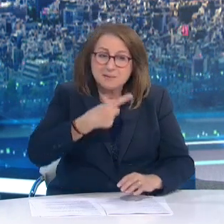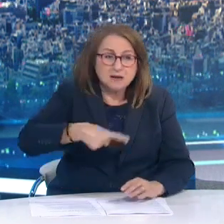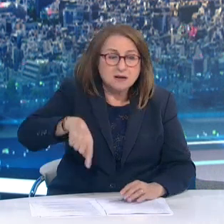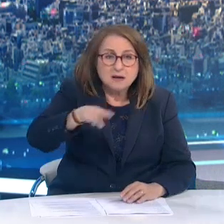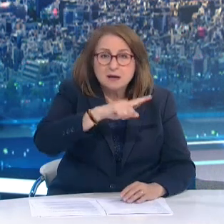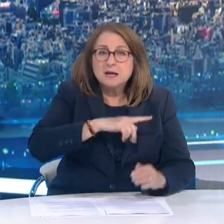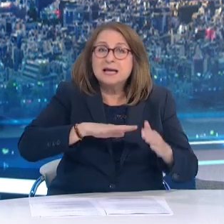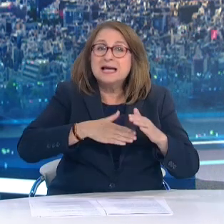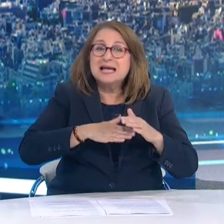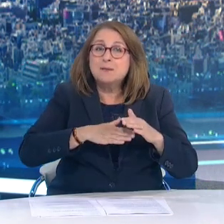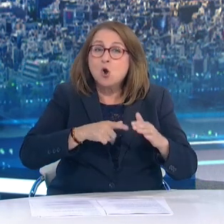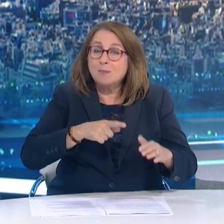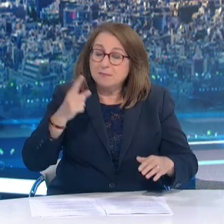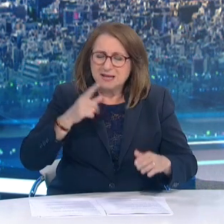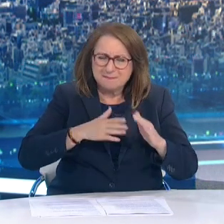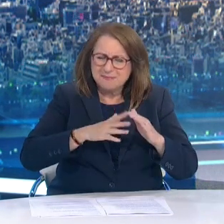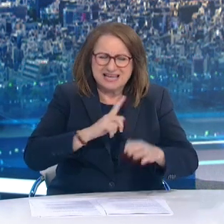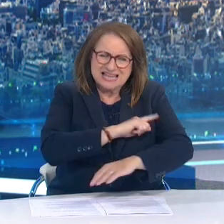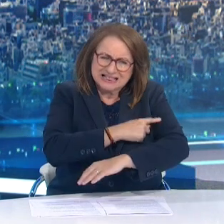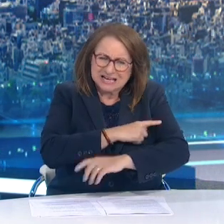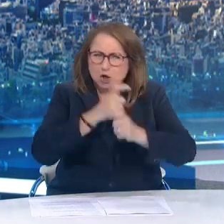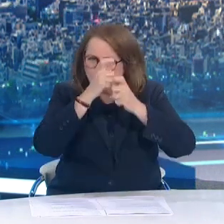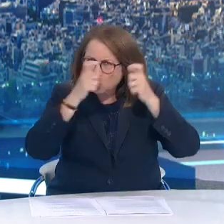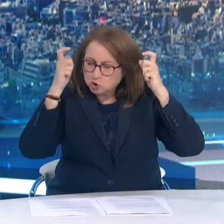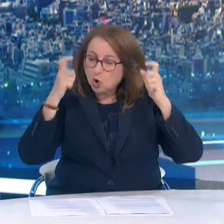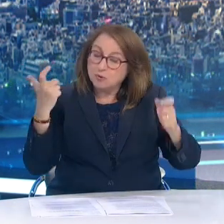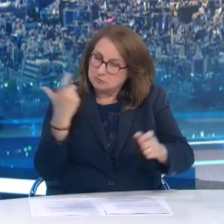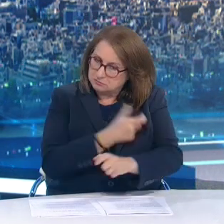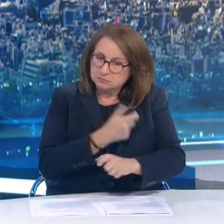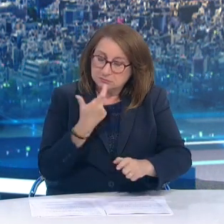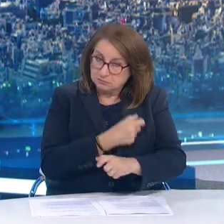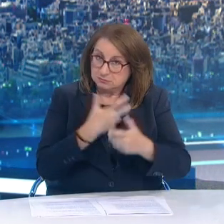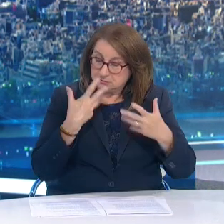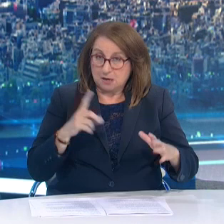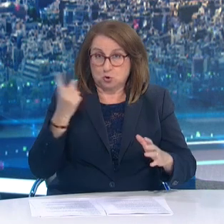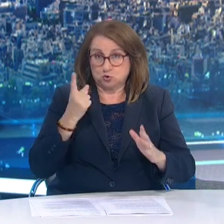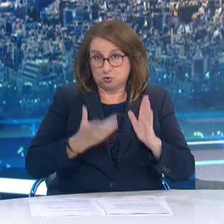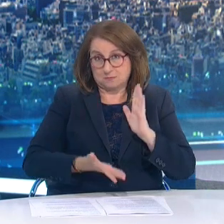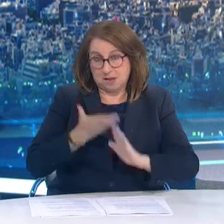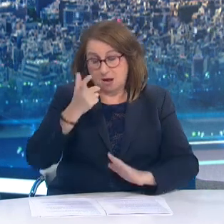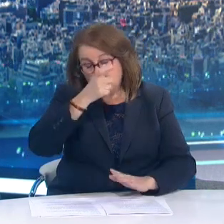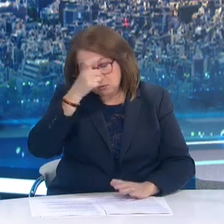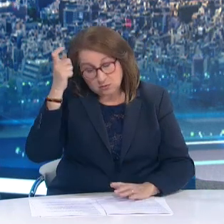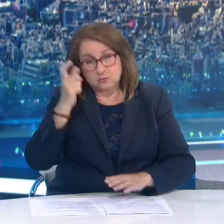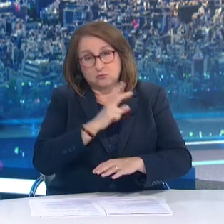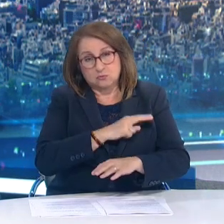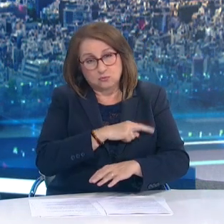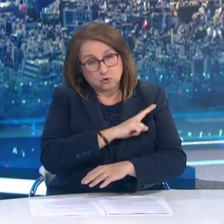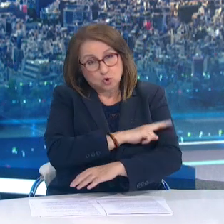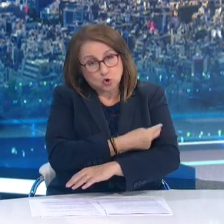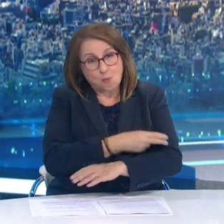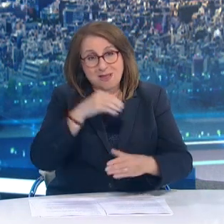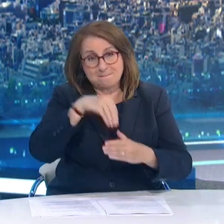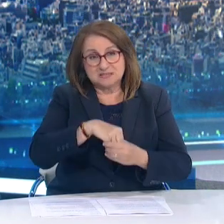Είναι πολύ μεγάλο το ποσοστό το οποίο έχει εμβολιαστεί Και αυξάνει και στο νοσηλευτικό συμβαίνει αυτό Και στο λιποπροσωπικό στις